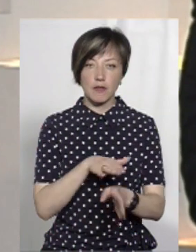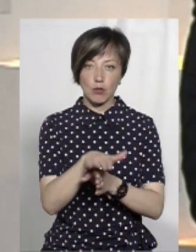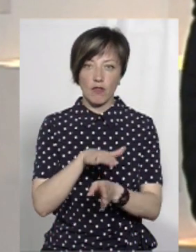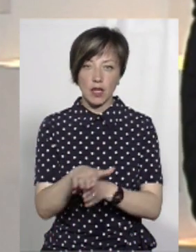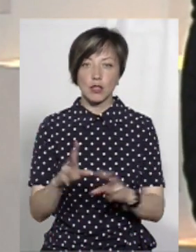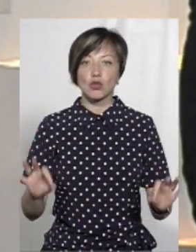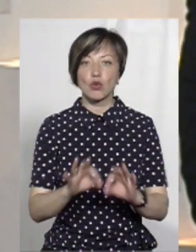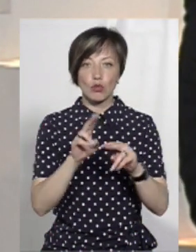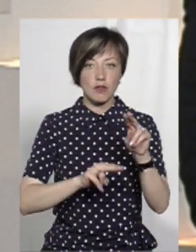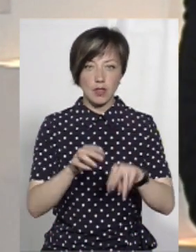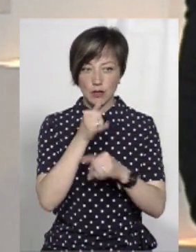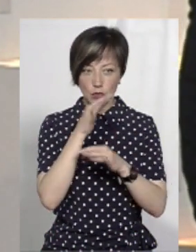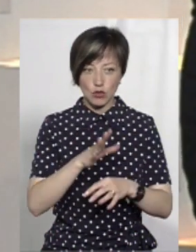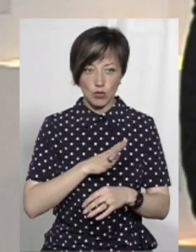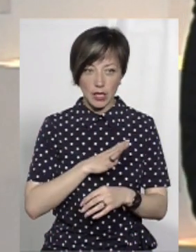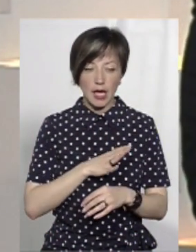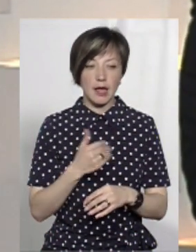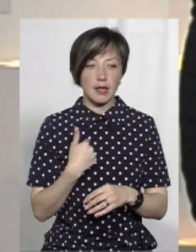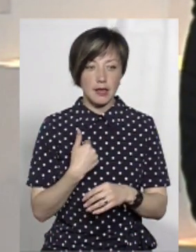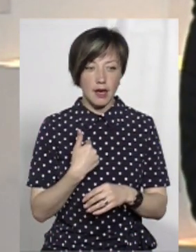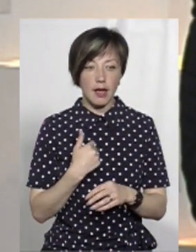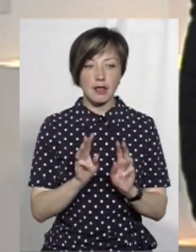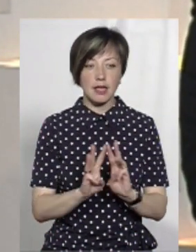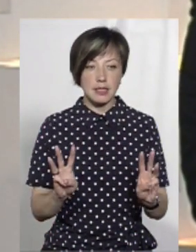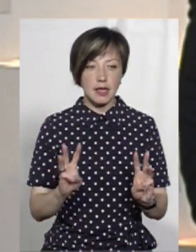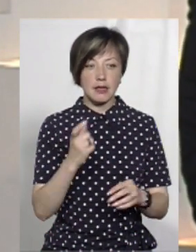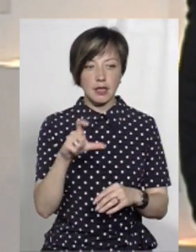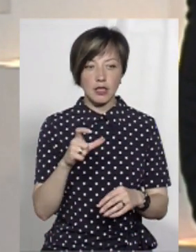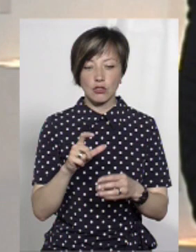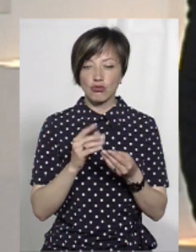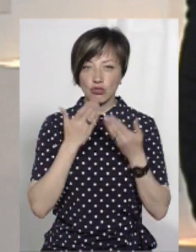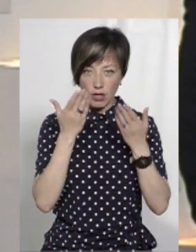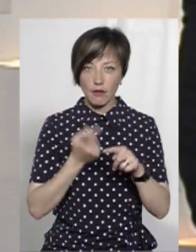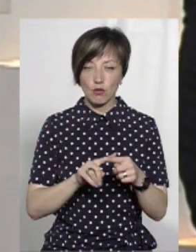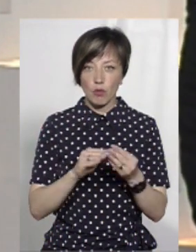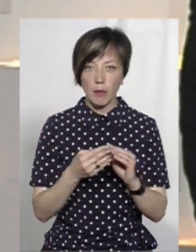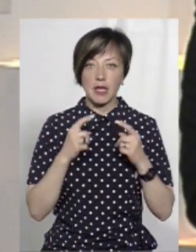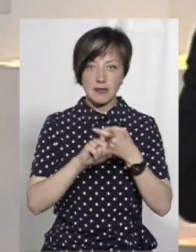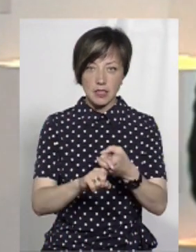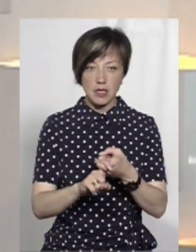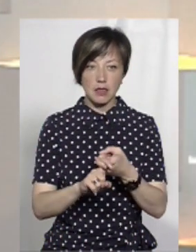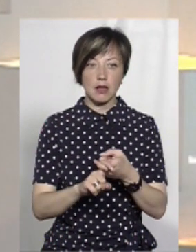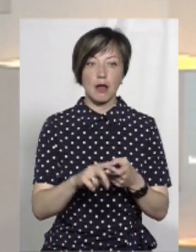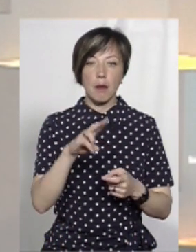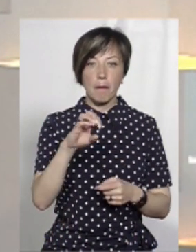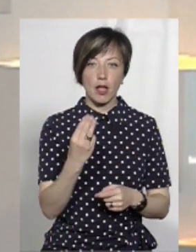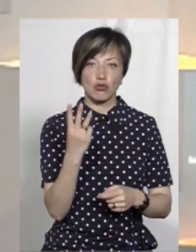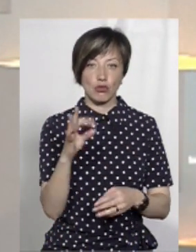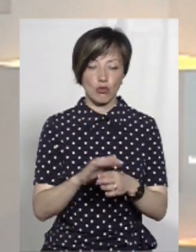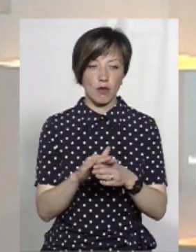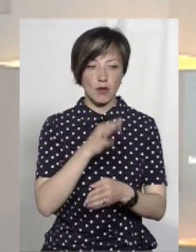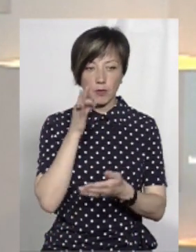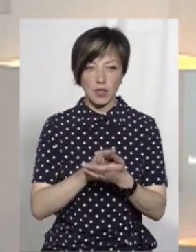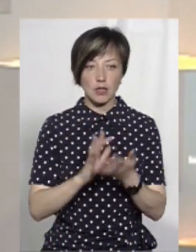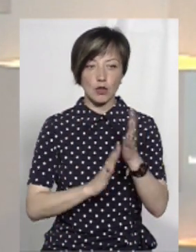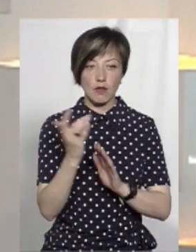відбувається. Там жодного будівництва не може бути. Я на сайті читав цю проблему, я зв'язався з паном Пешко, який відповідає у нас за